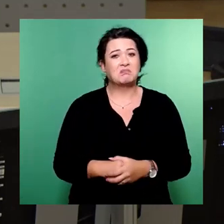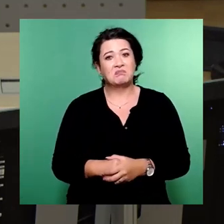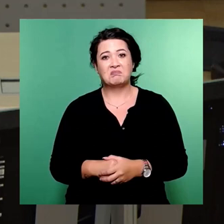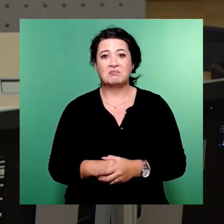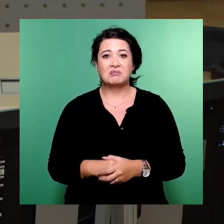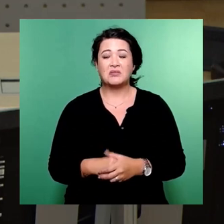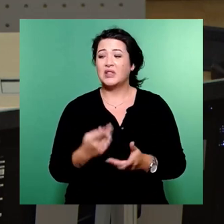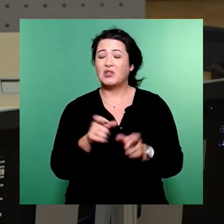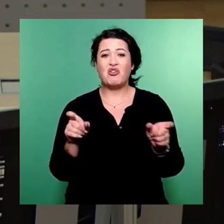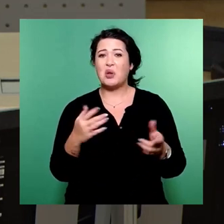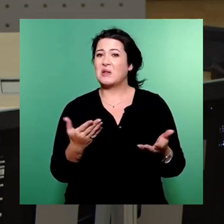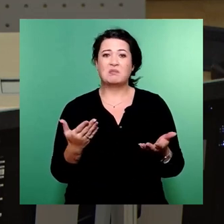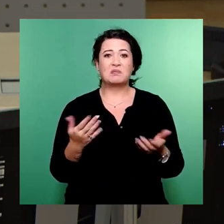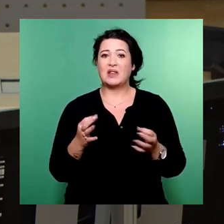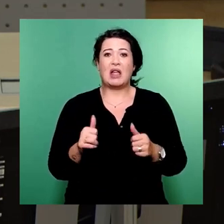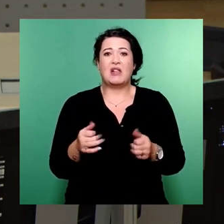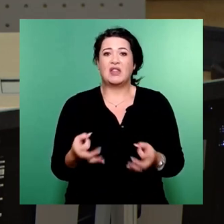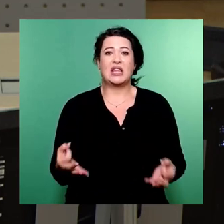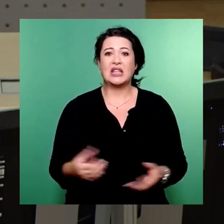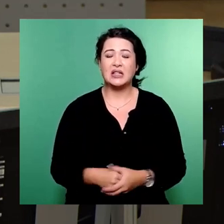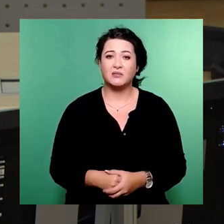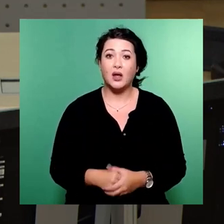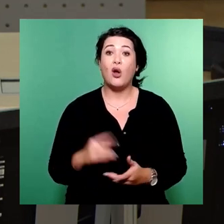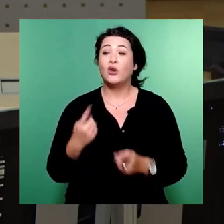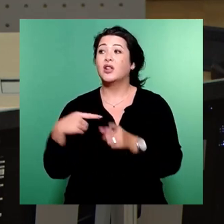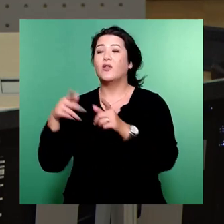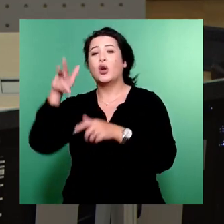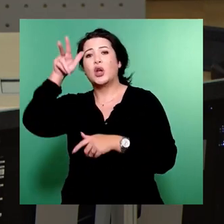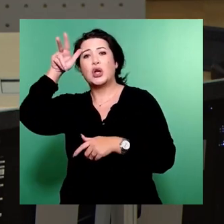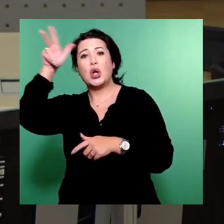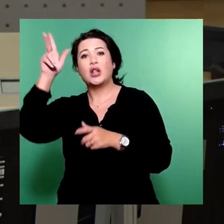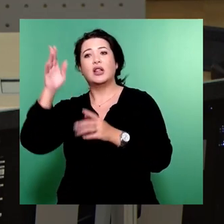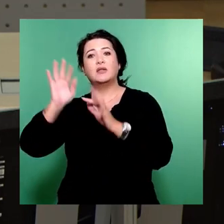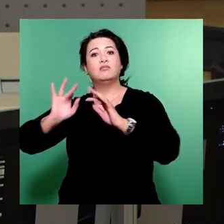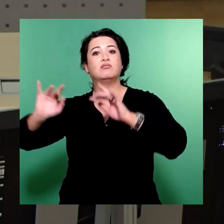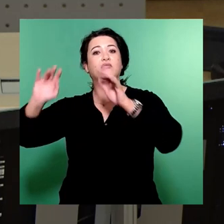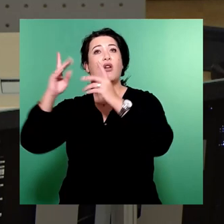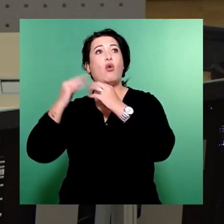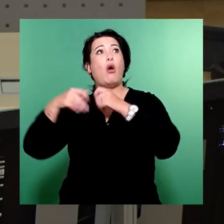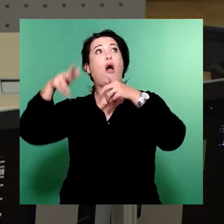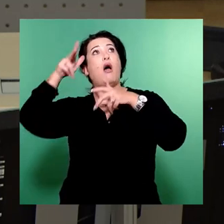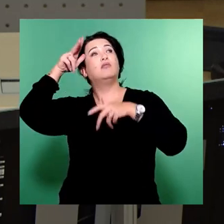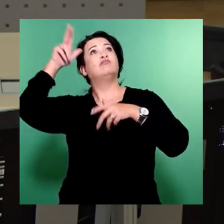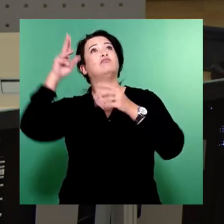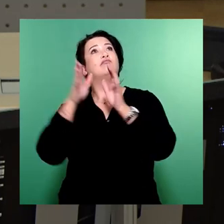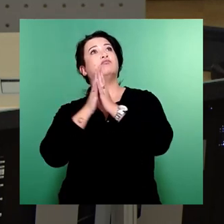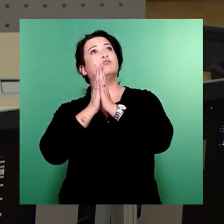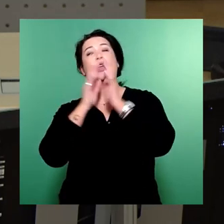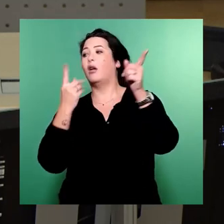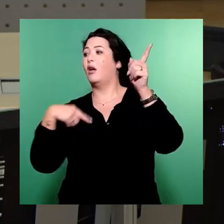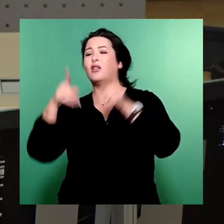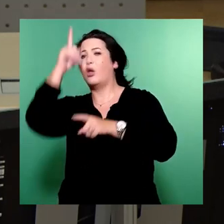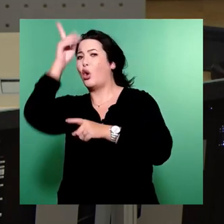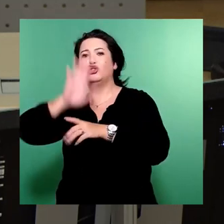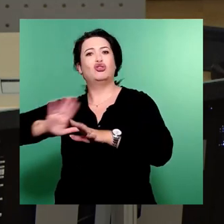Volk. Und was selbst unter wilden göttlich Reihen sich meist erhält, das treiben diese allberechnenden Barbaren, wie man so